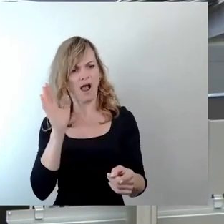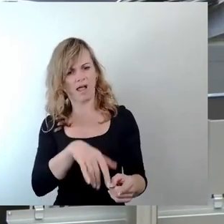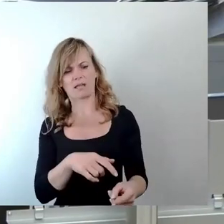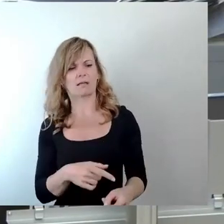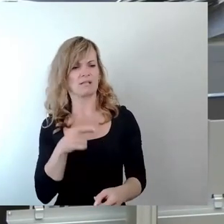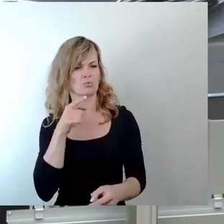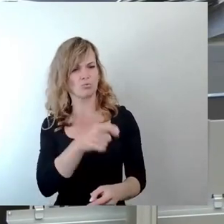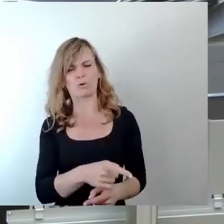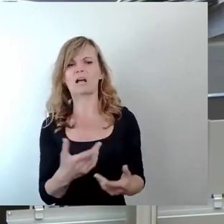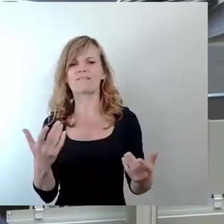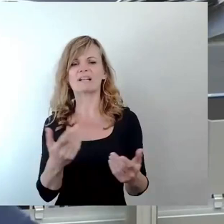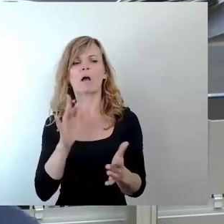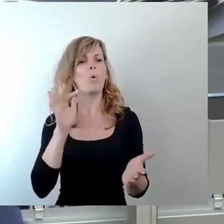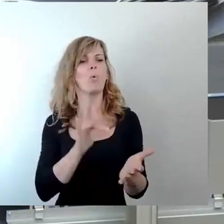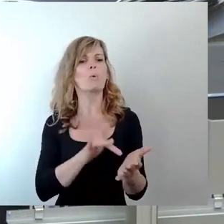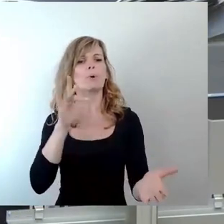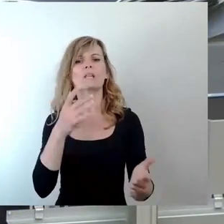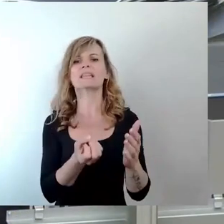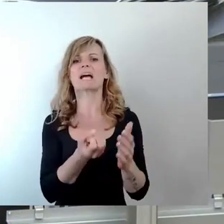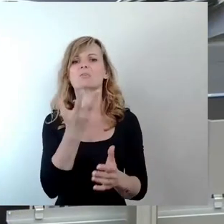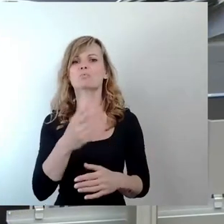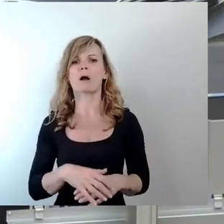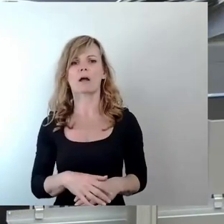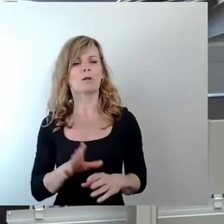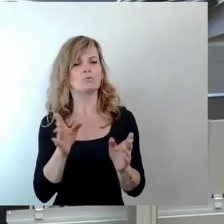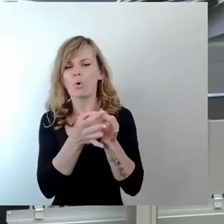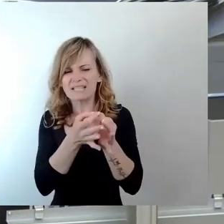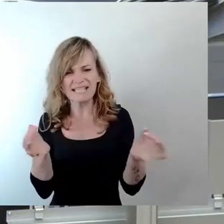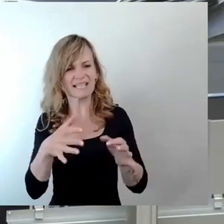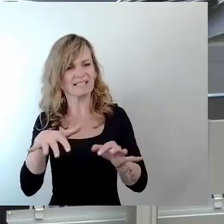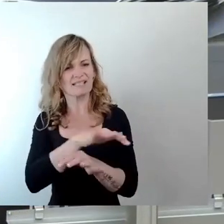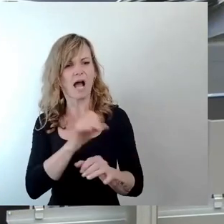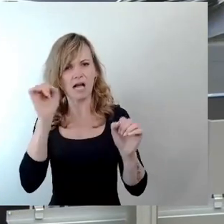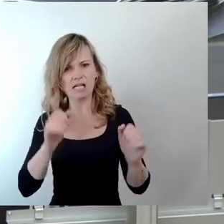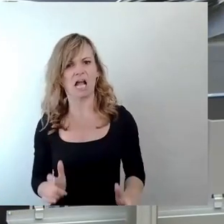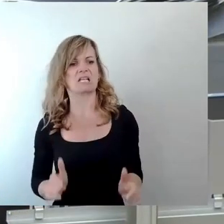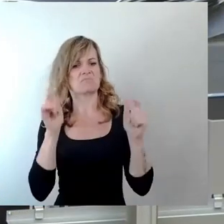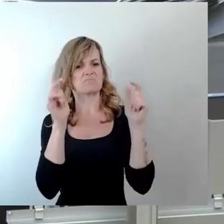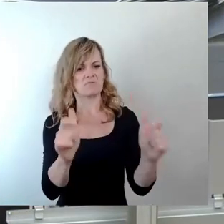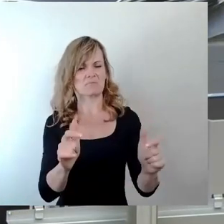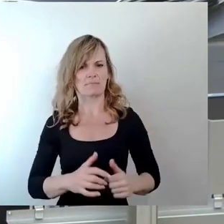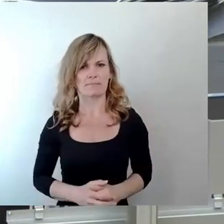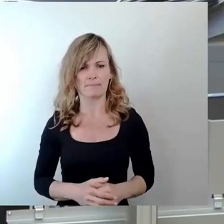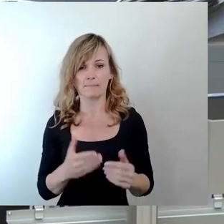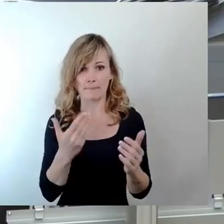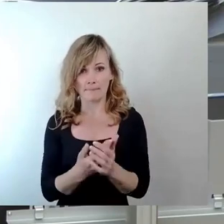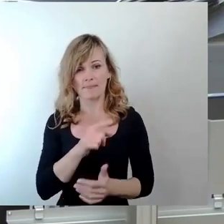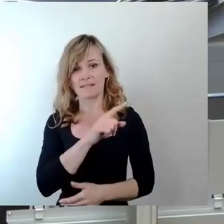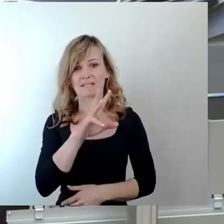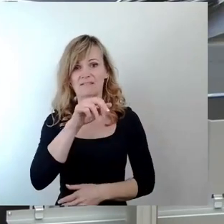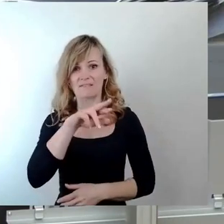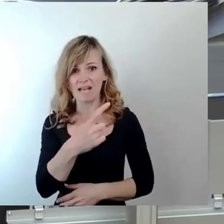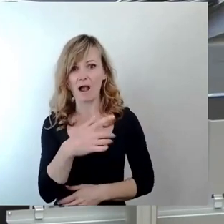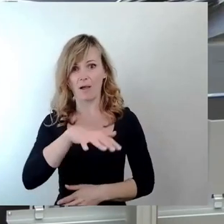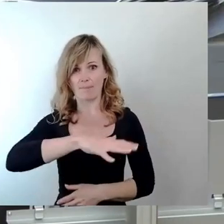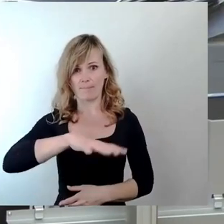weil da steht ja noch nichts, da kann man ja was draufstellen. Da handelt es sich jetzt hier um den Zwingerpark, da gibt es eine gewisse